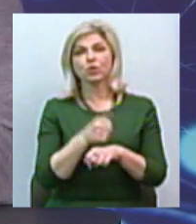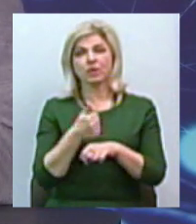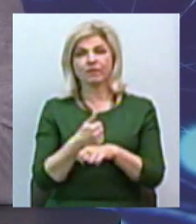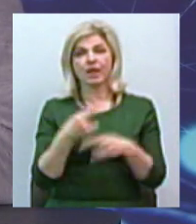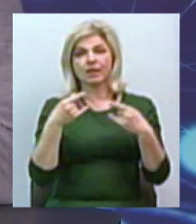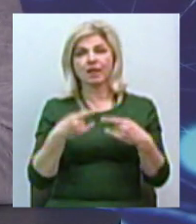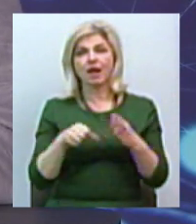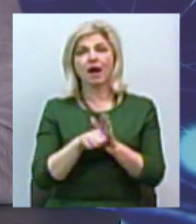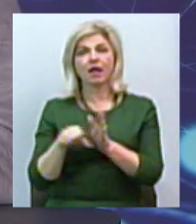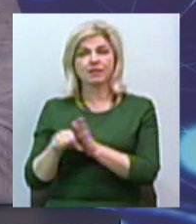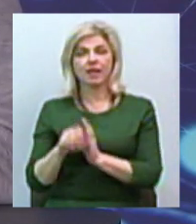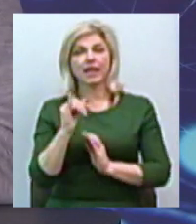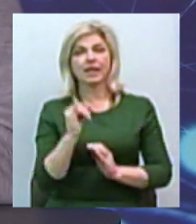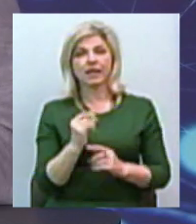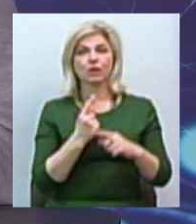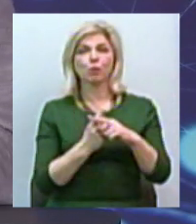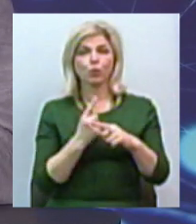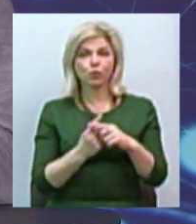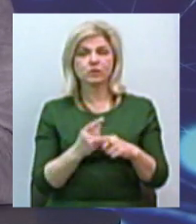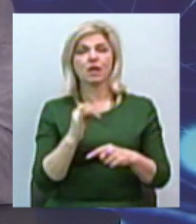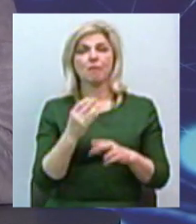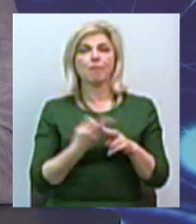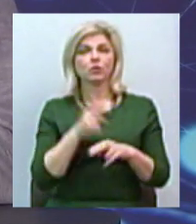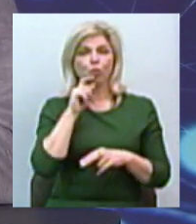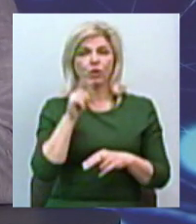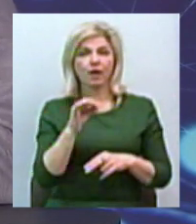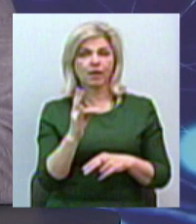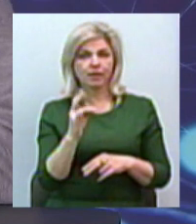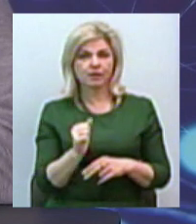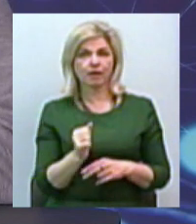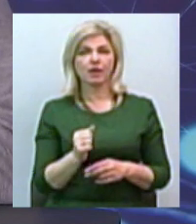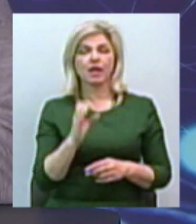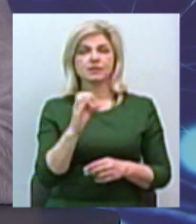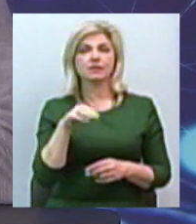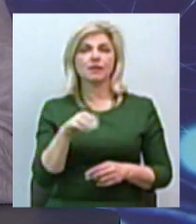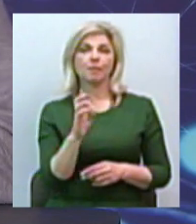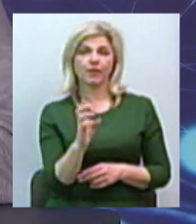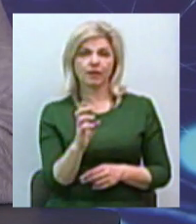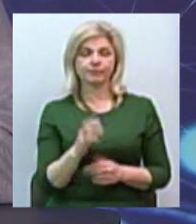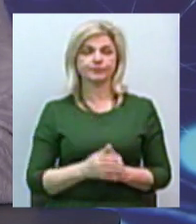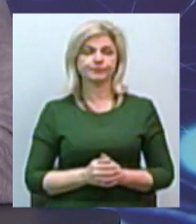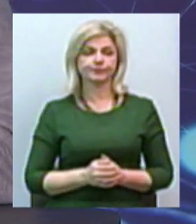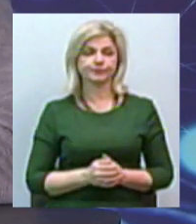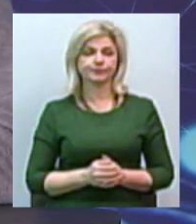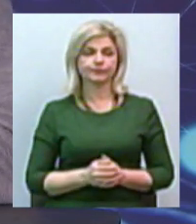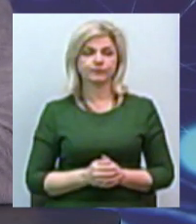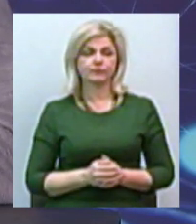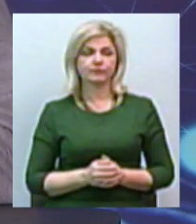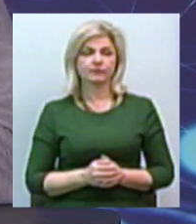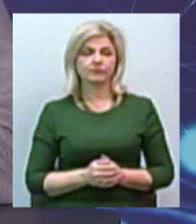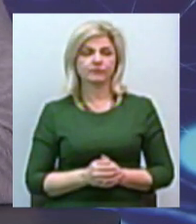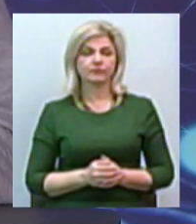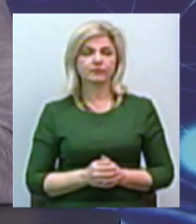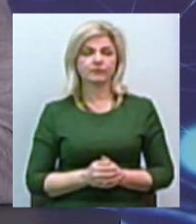без інтера, без плюсів, без України, без СТБ і нового відео, без